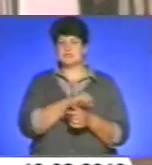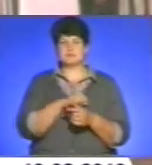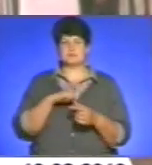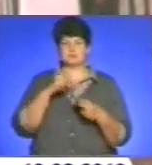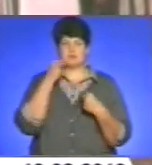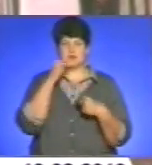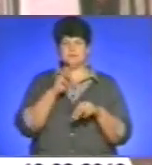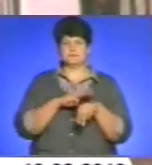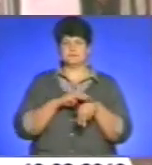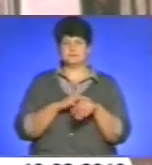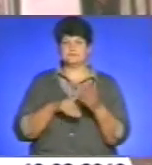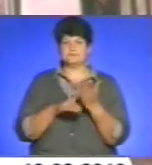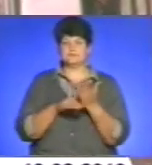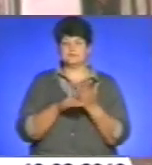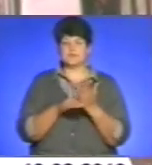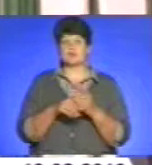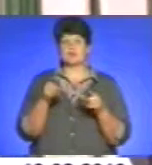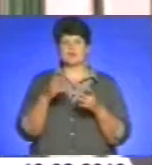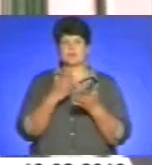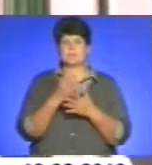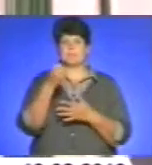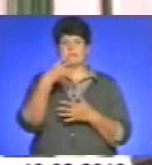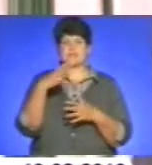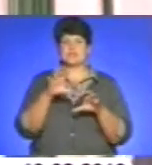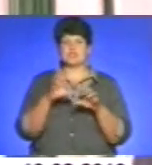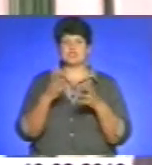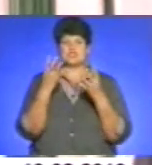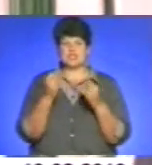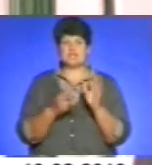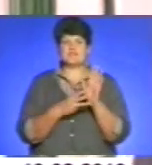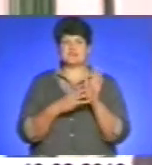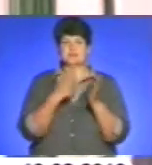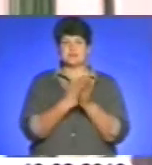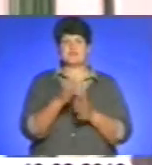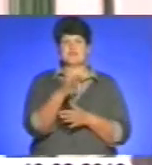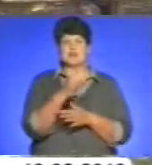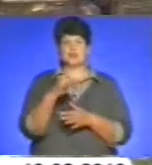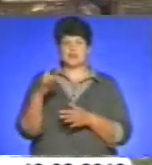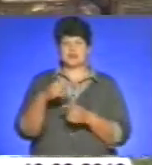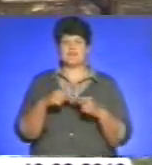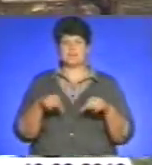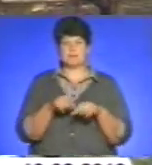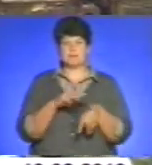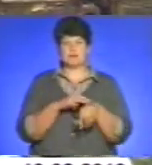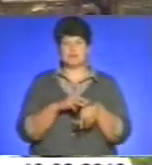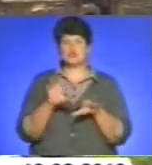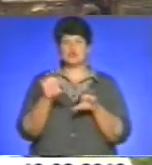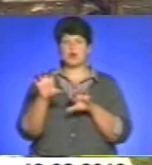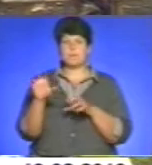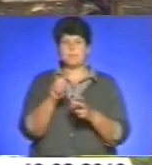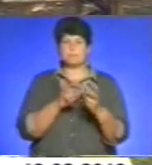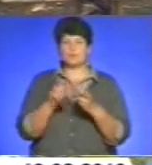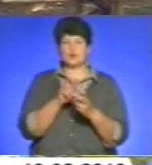У кінологічному центрі отримують 15 собак. Ще вісім допомагають нести службу у районних відділах міліції. Собаки по розшуку